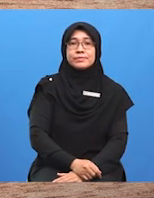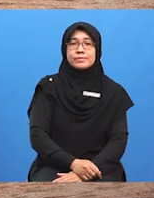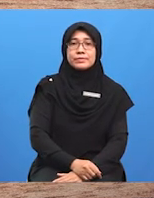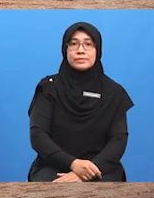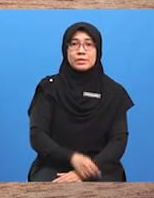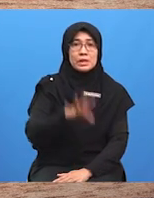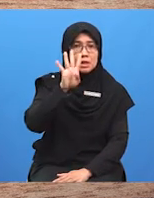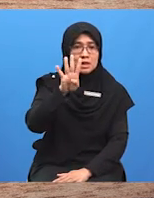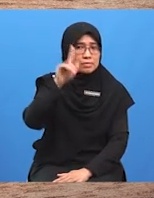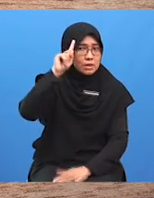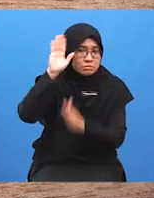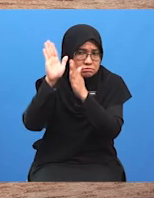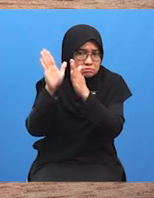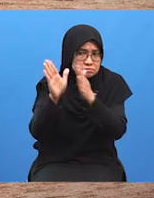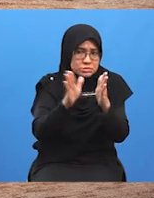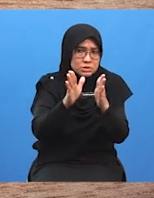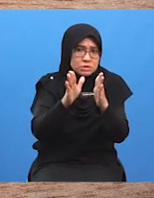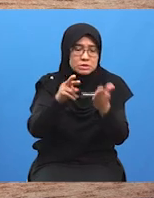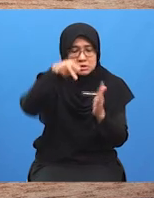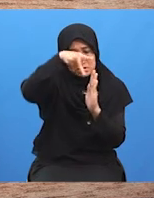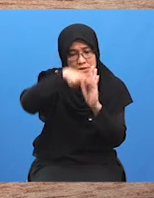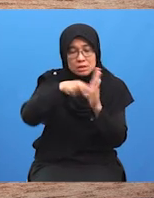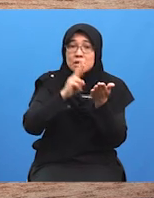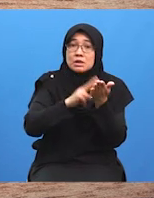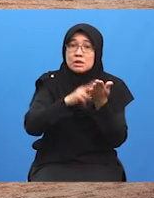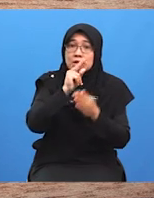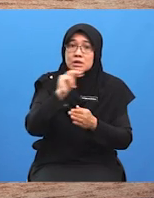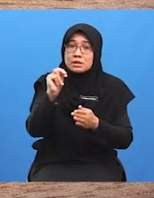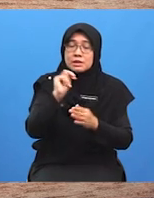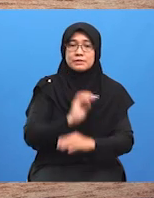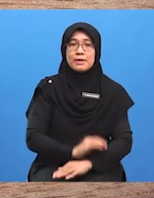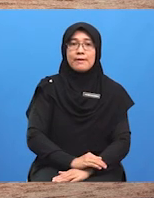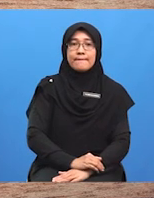Empat strategi dan taktik berundingan adalah